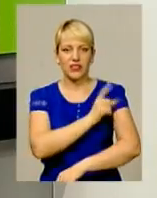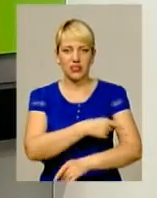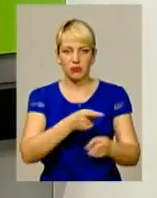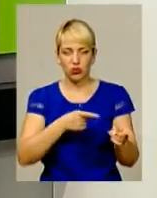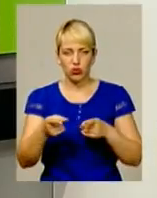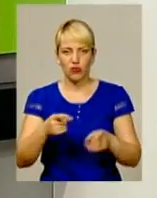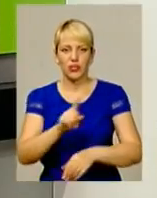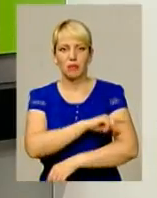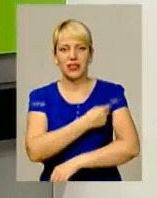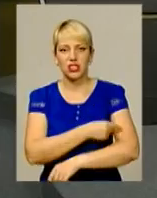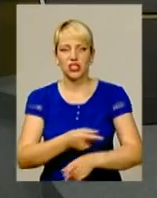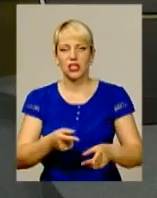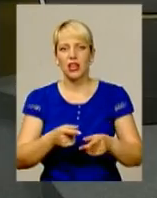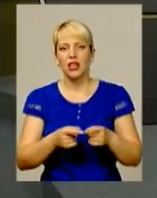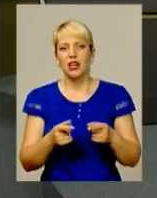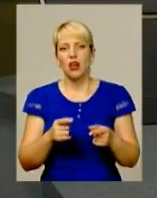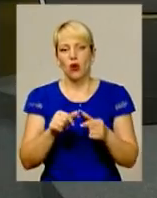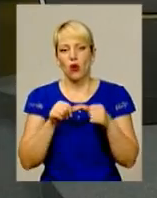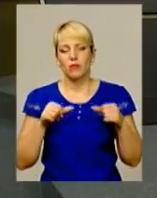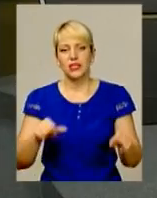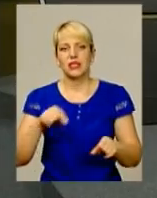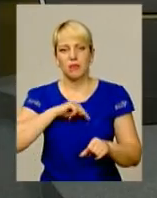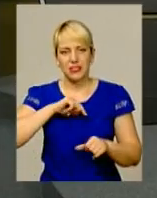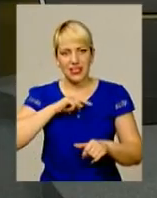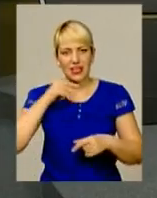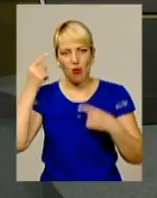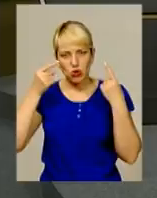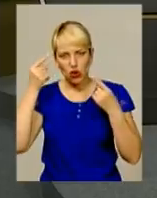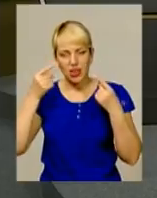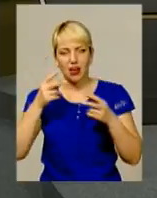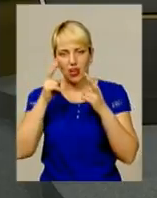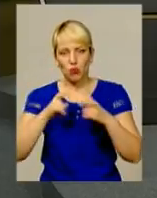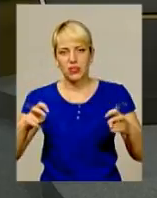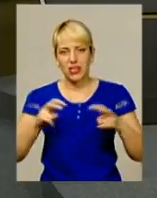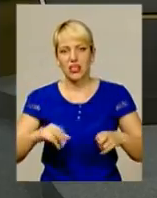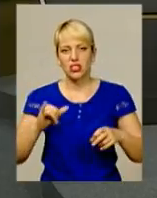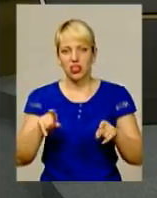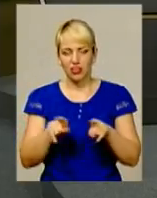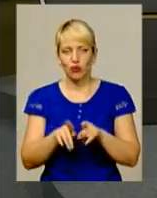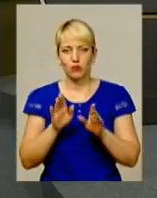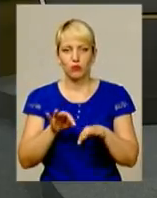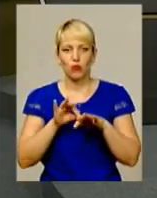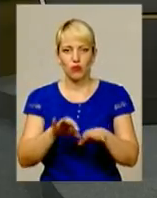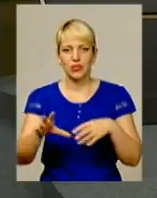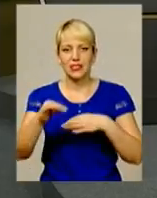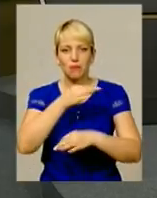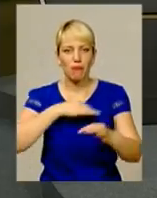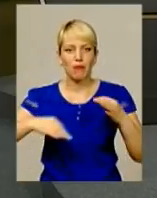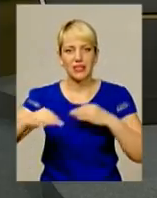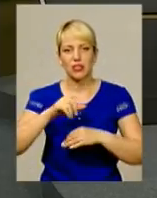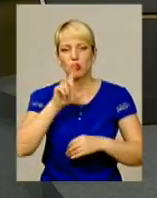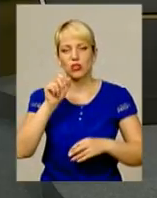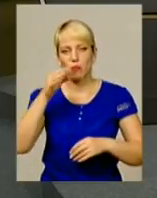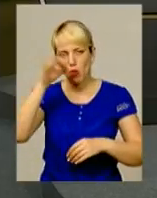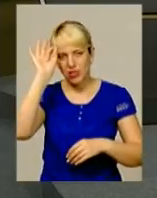медична комісія, психо-емоціональне обстеження. І зрозуміло, що вони мають пройти також співбесню з